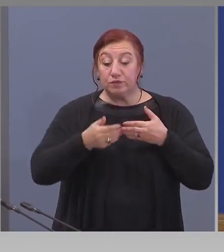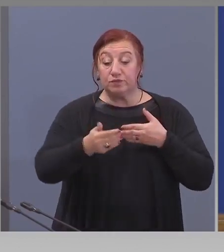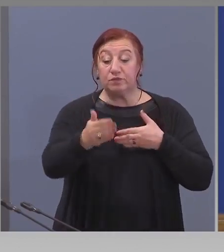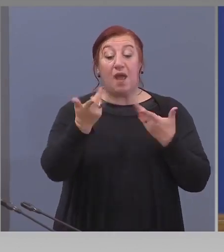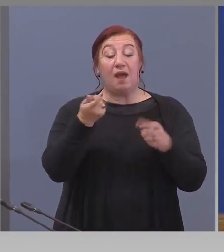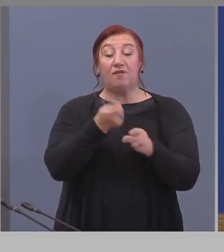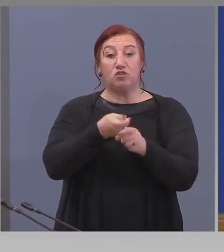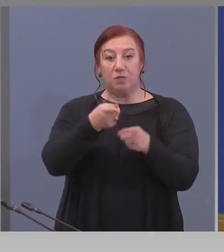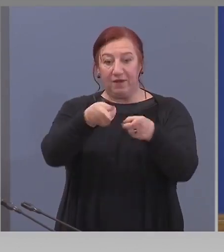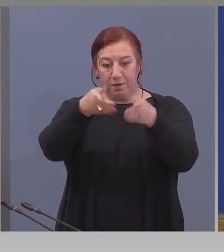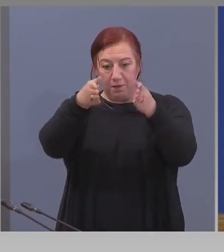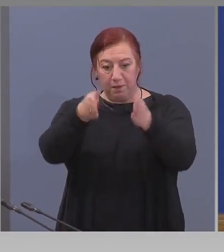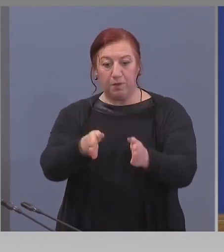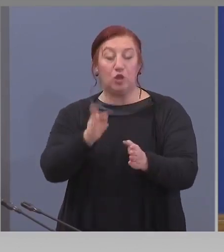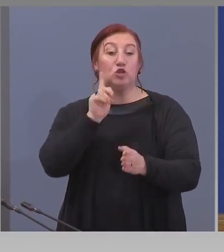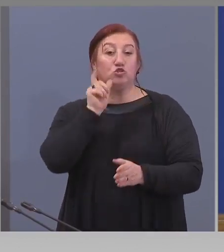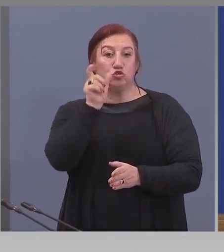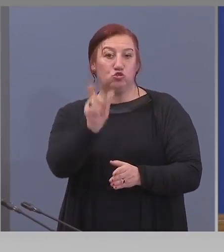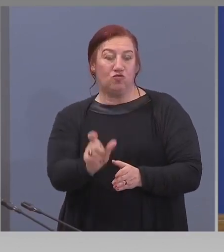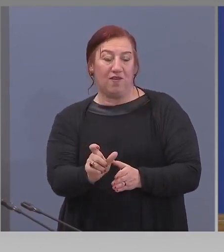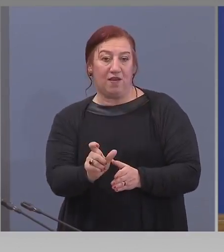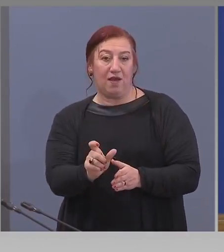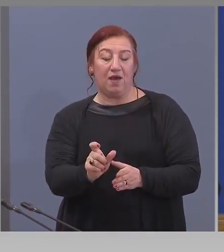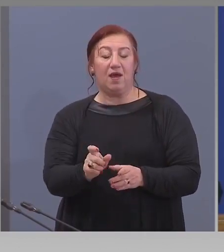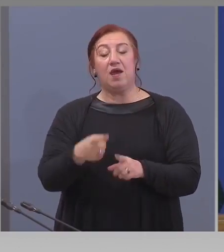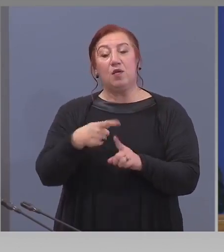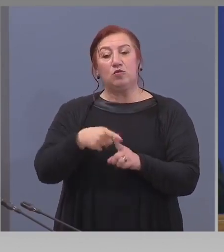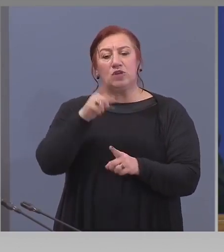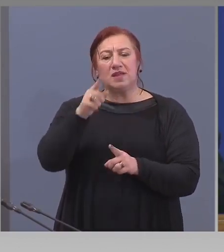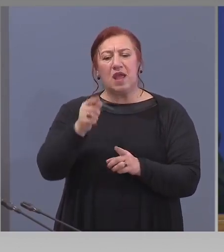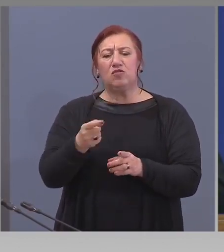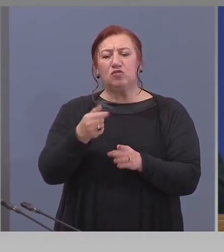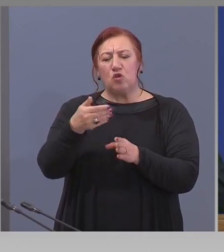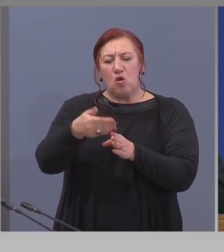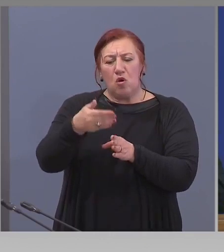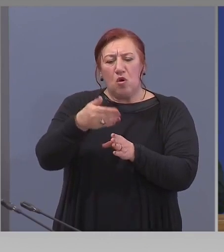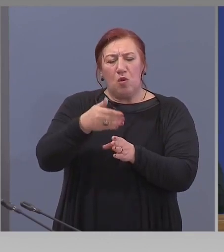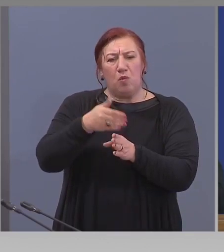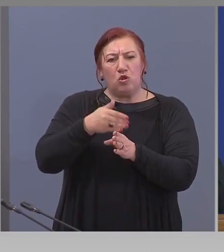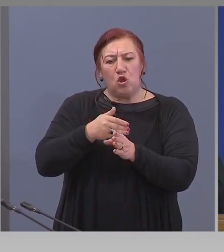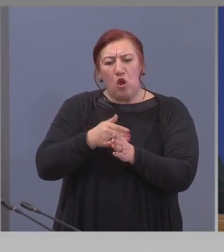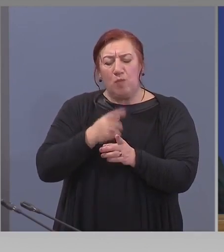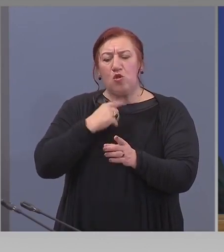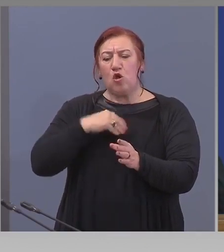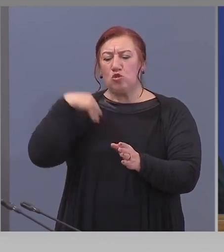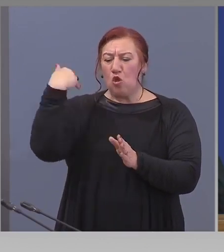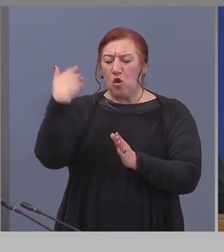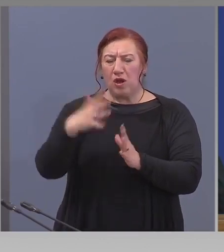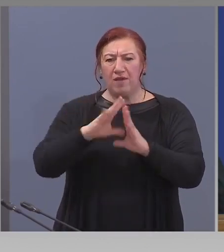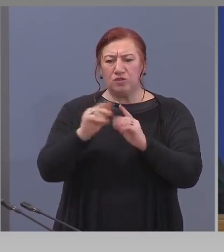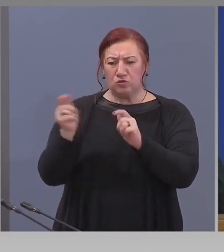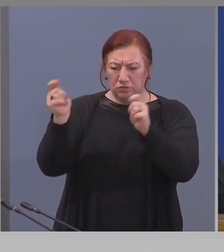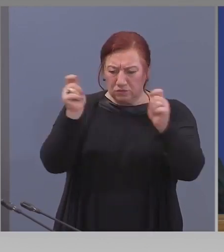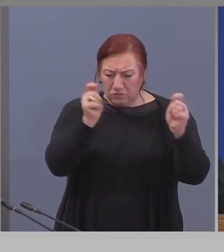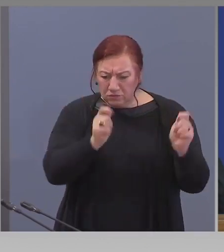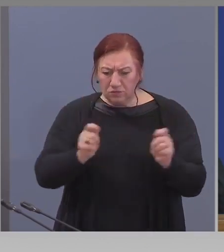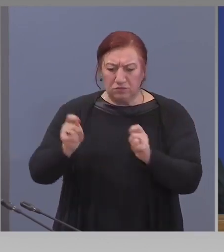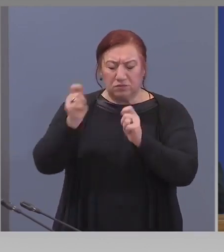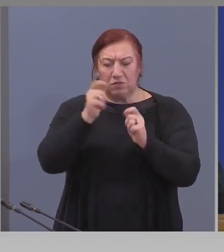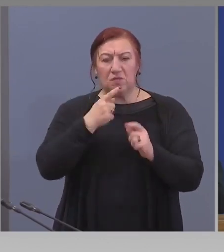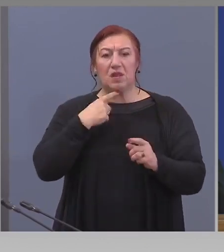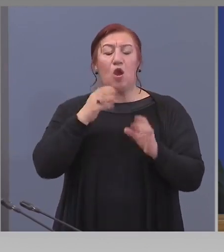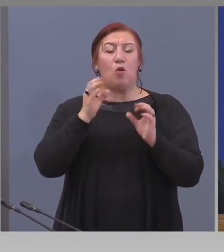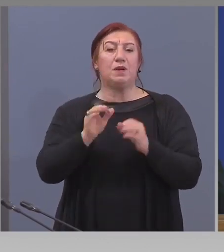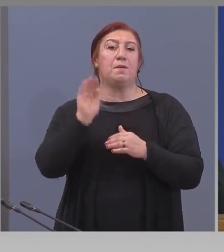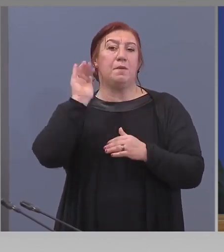пациента и с неговото детайлно, докрай диагностично определяне и бъдещо поведение.